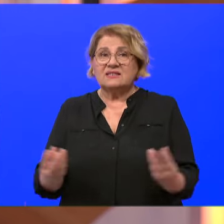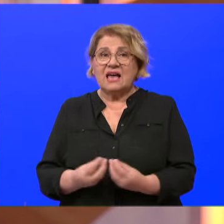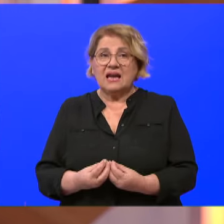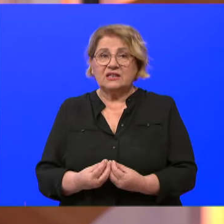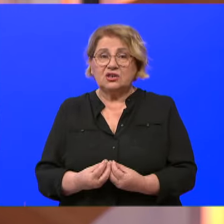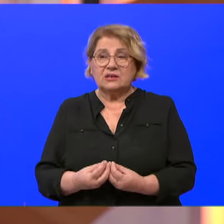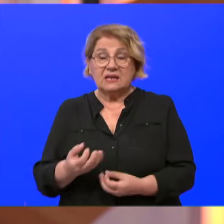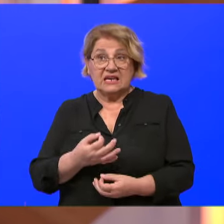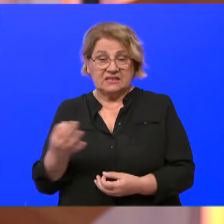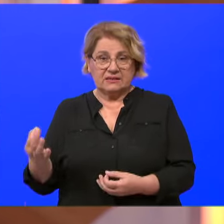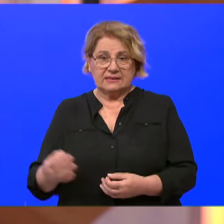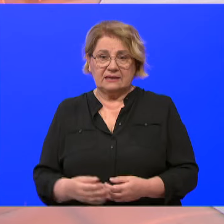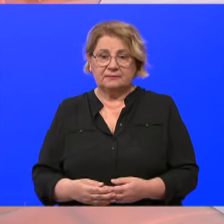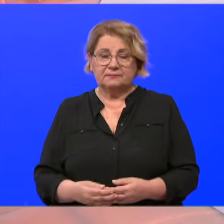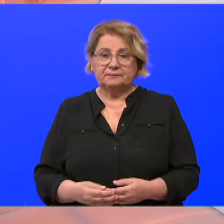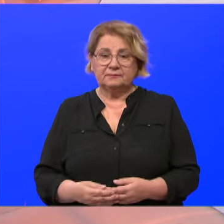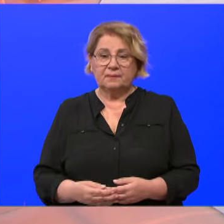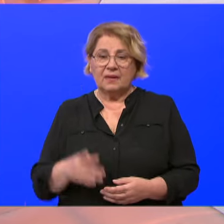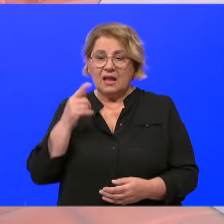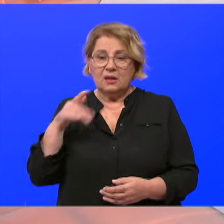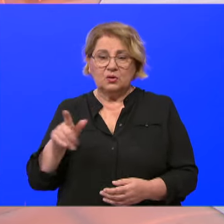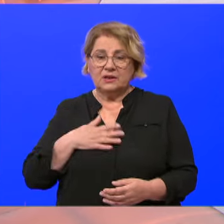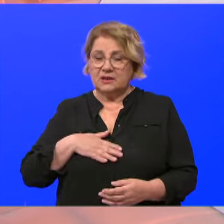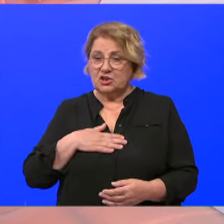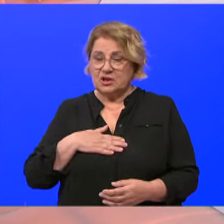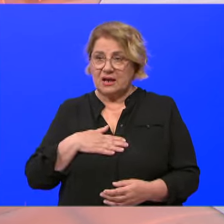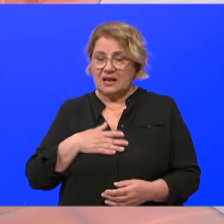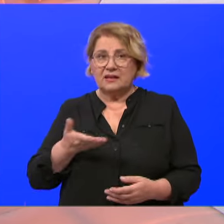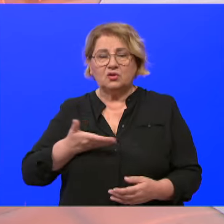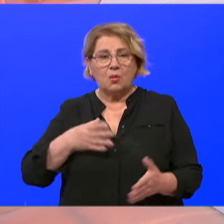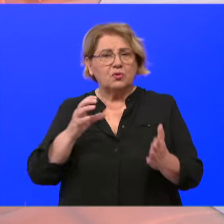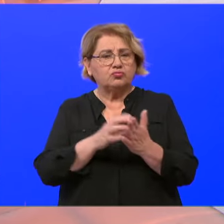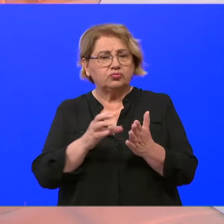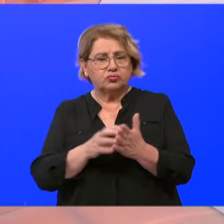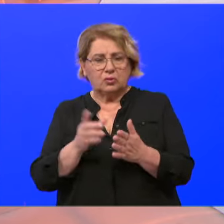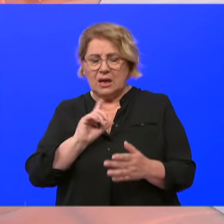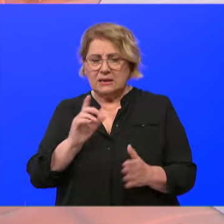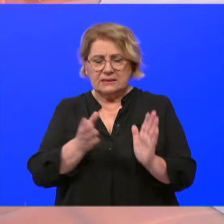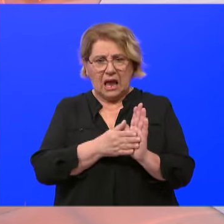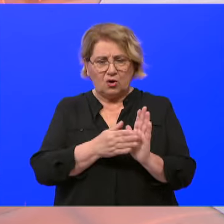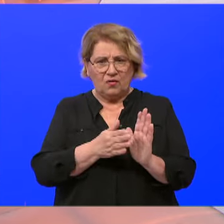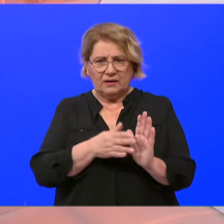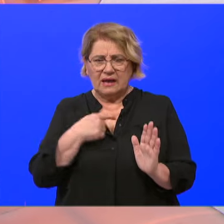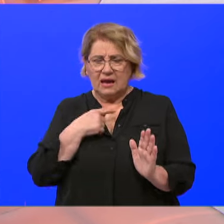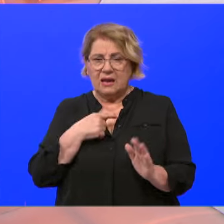fenomenalan. Ljudi ne žele se stigmatizirati, ne žele izlaziti sa svojim pričama,